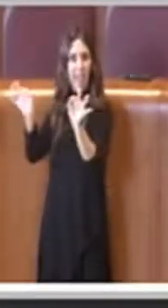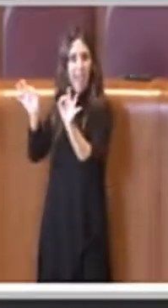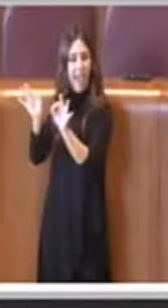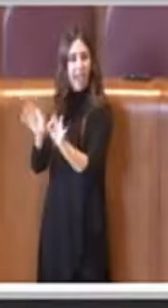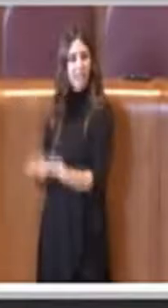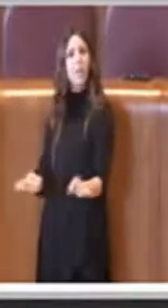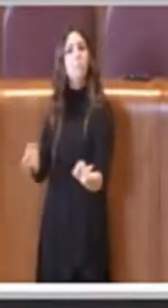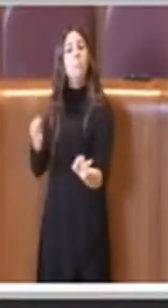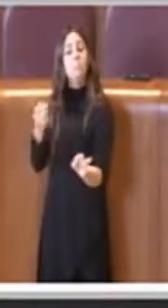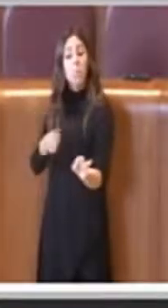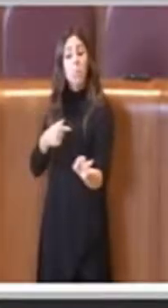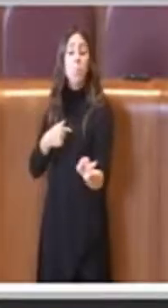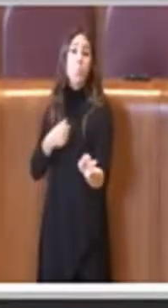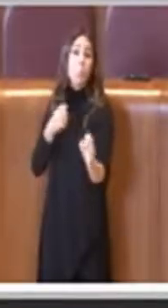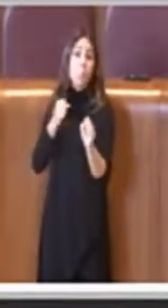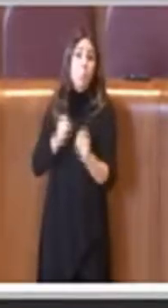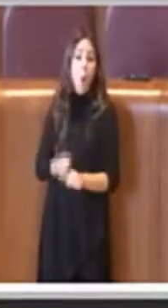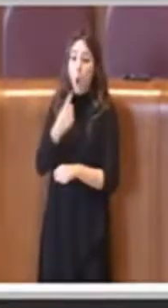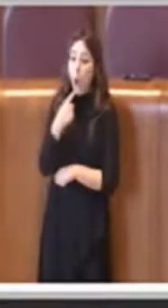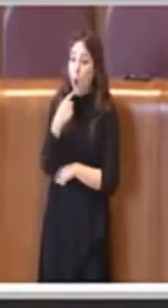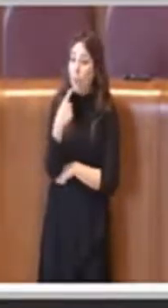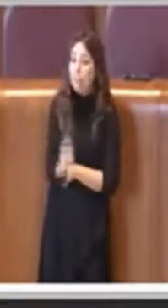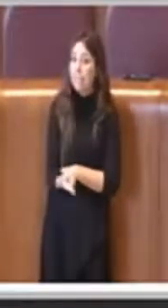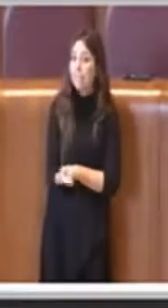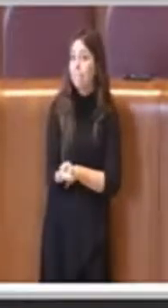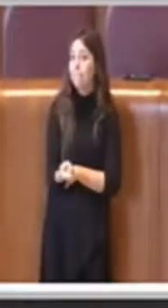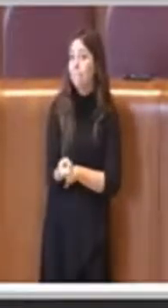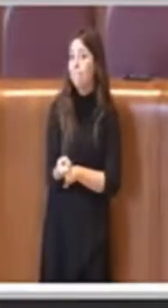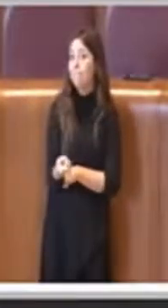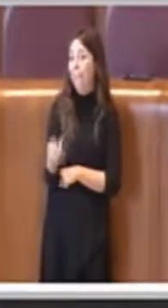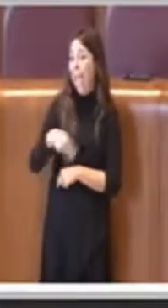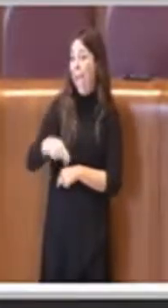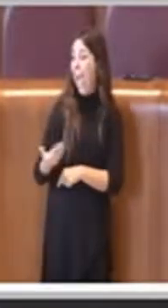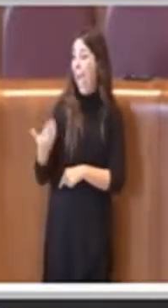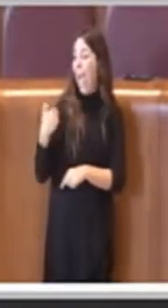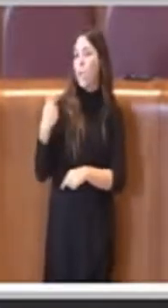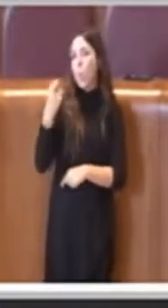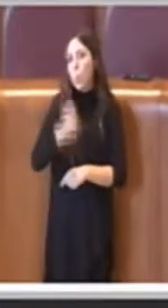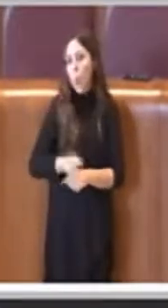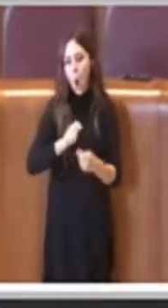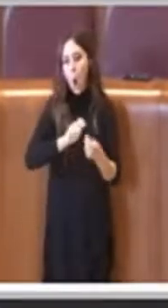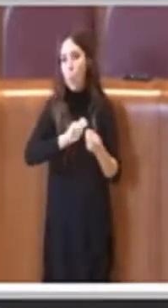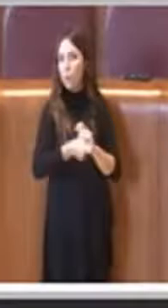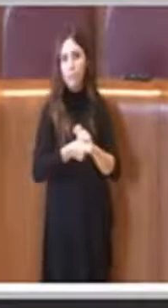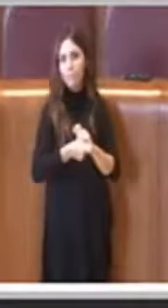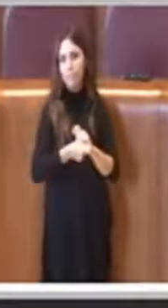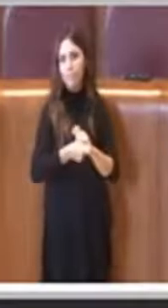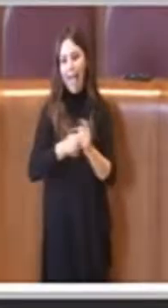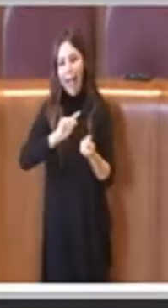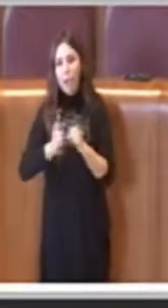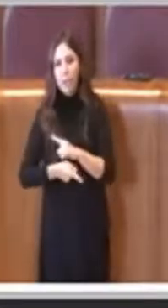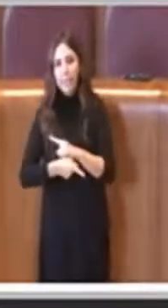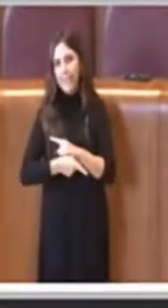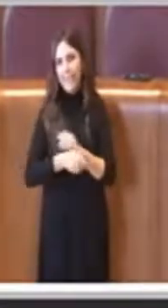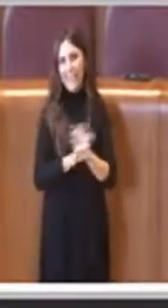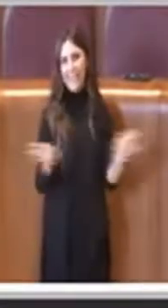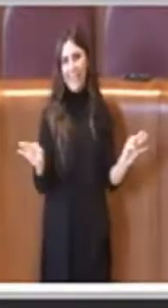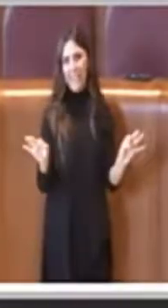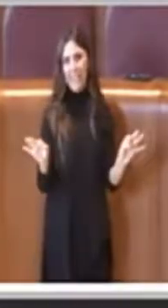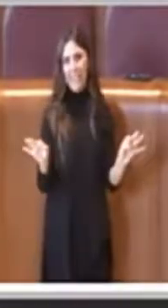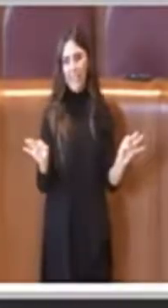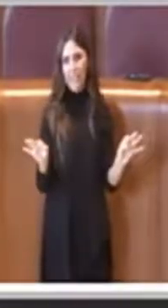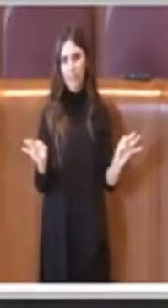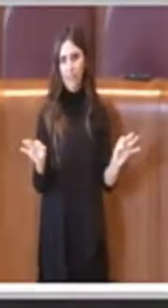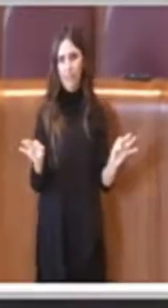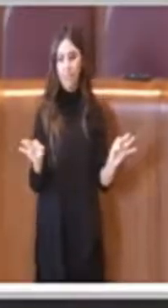potrei dire che comunque negli anni addietro poteva essere modificata tranquillamente questa legge, avendo anche